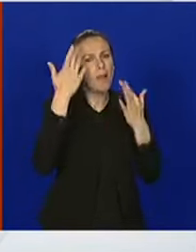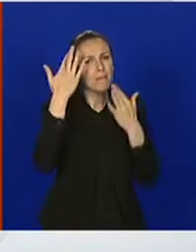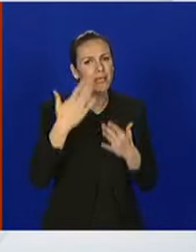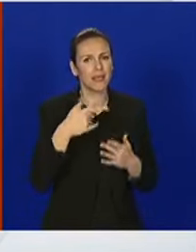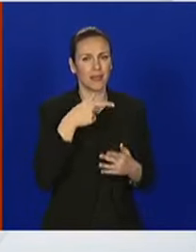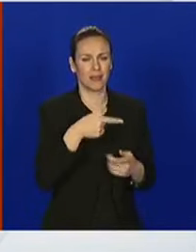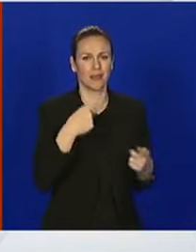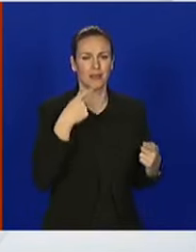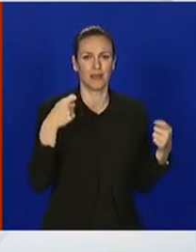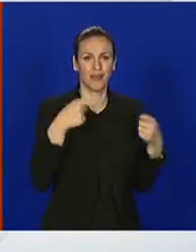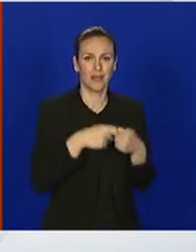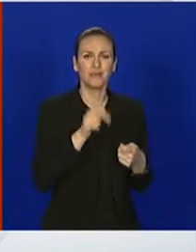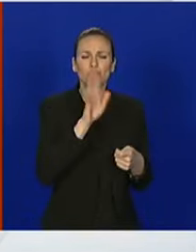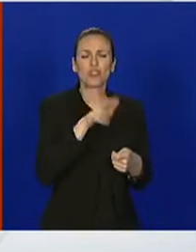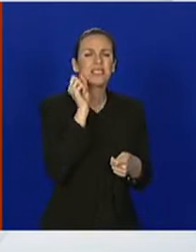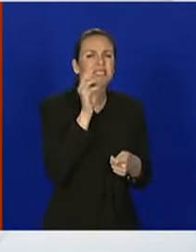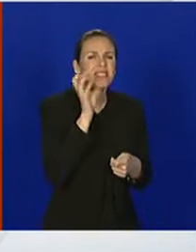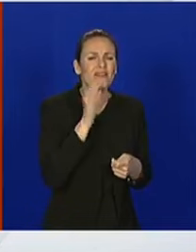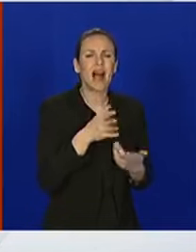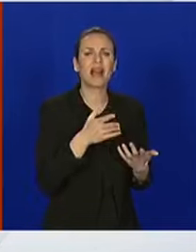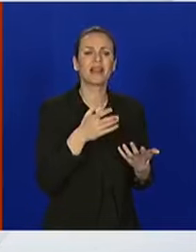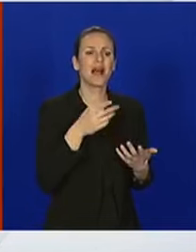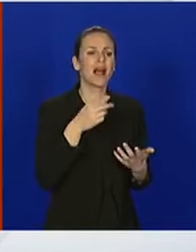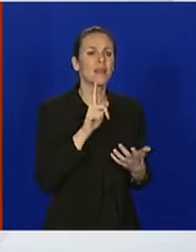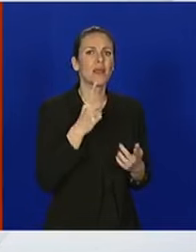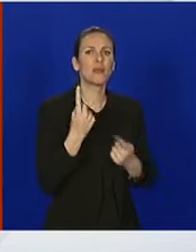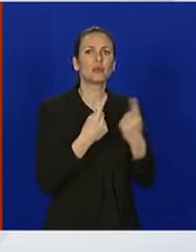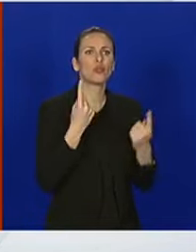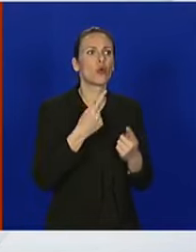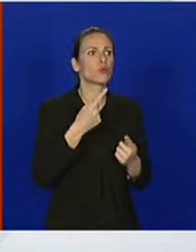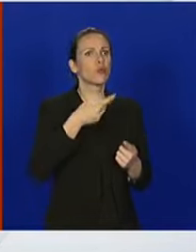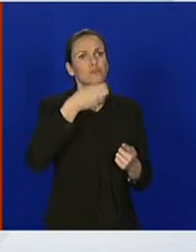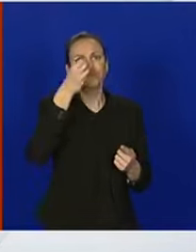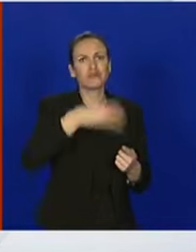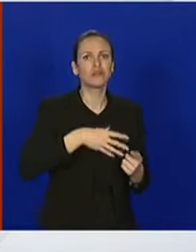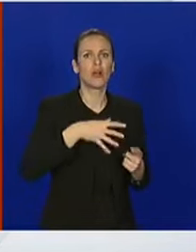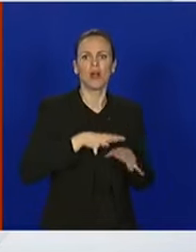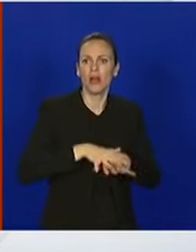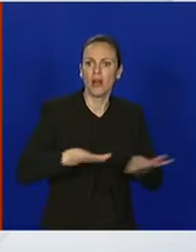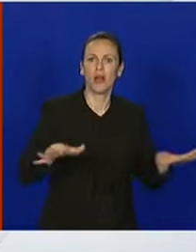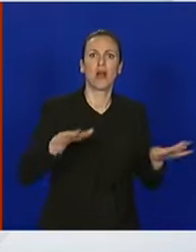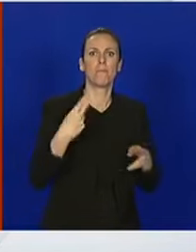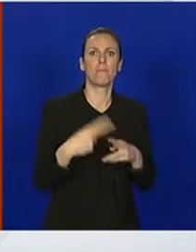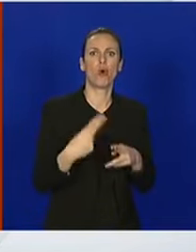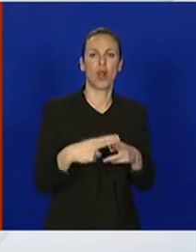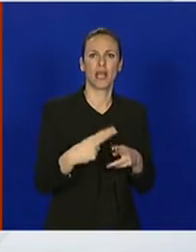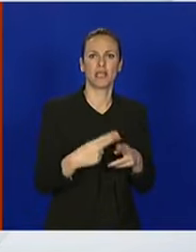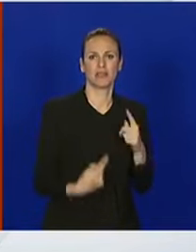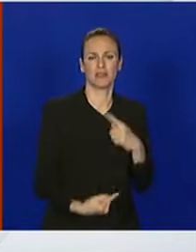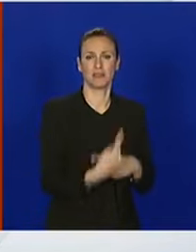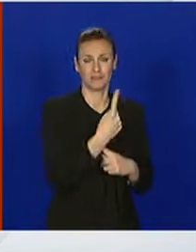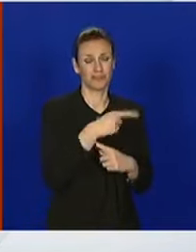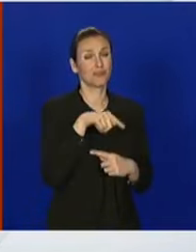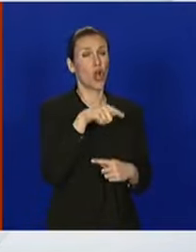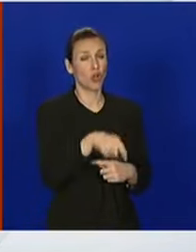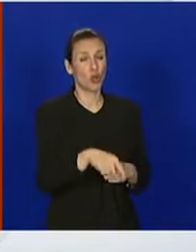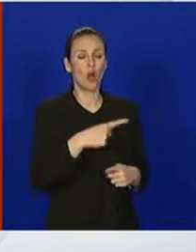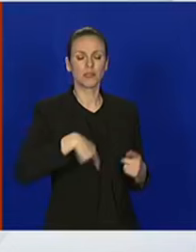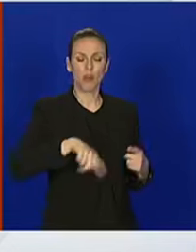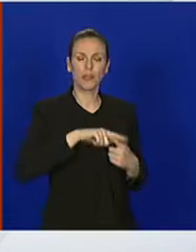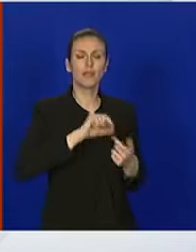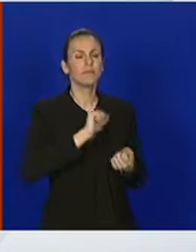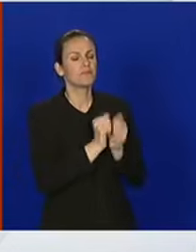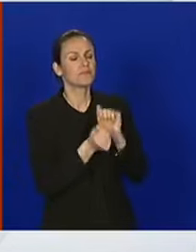svakodnevno o tome da nam se ne pogorša epidemiološka situacija. I to je borba koju